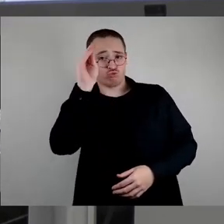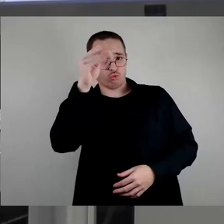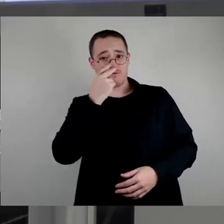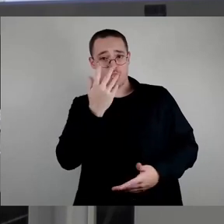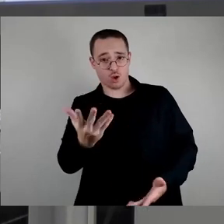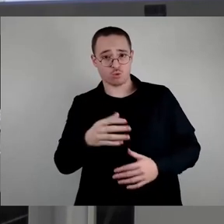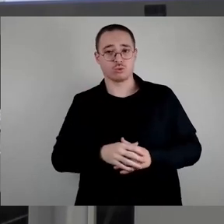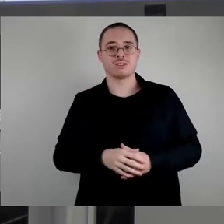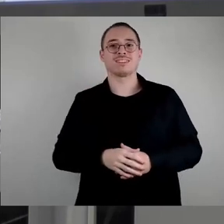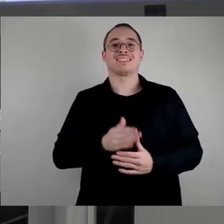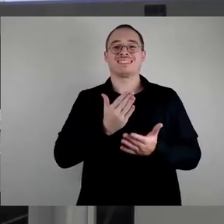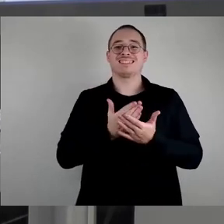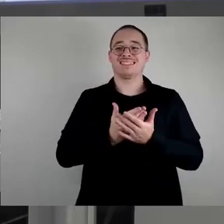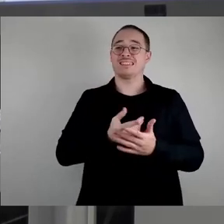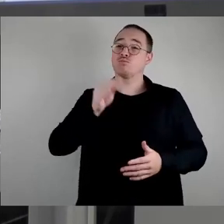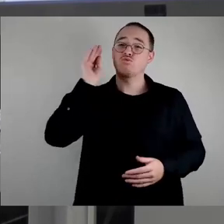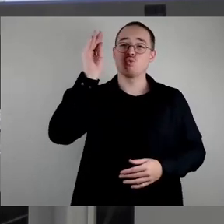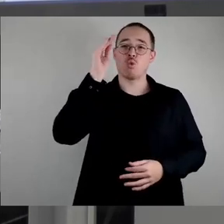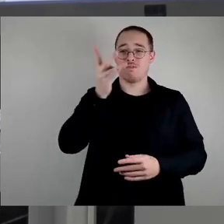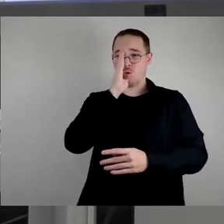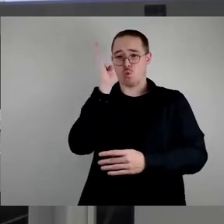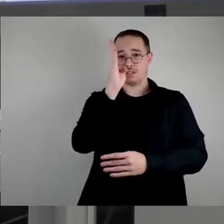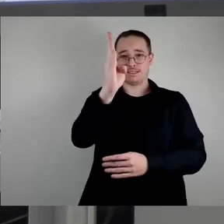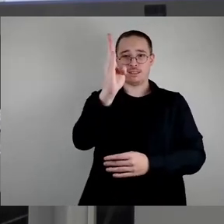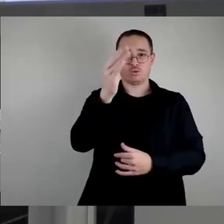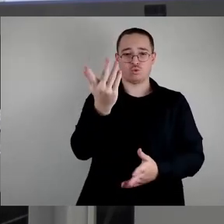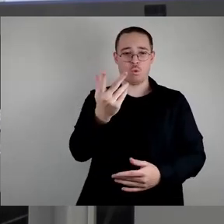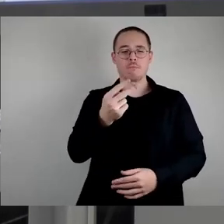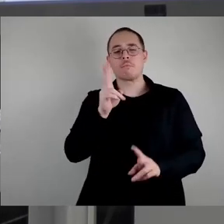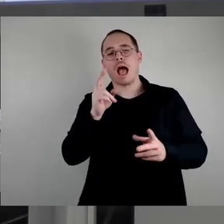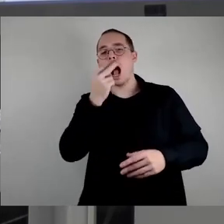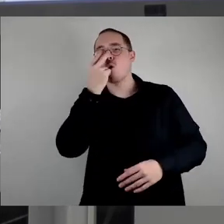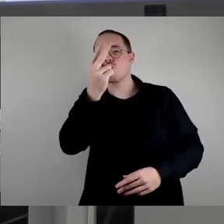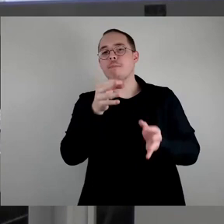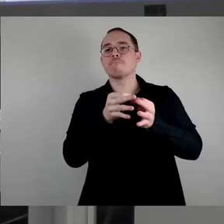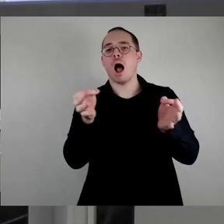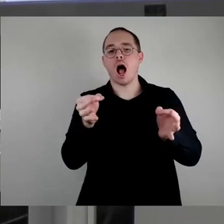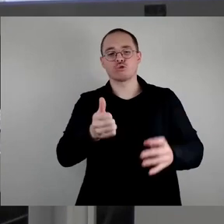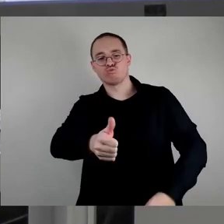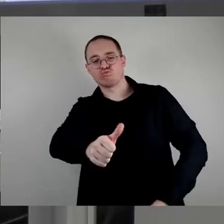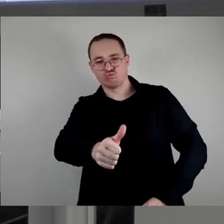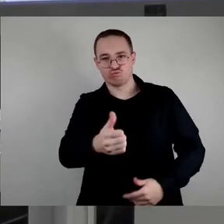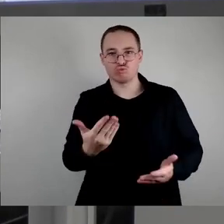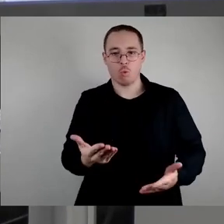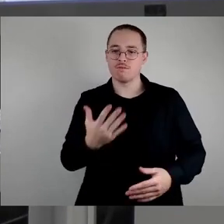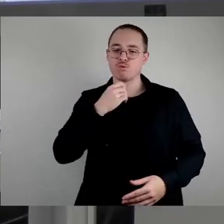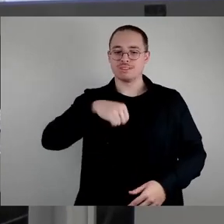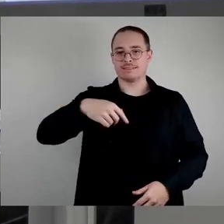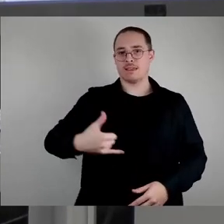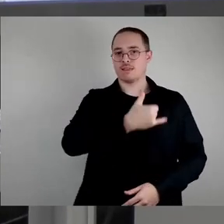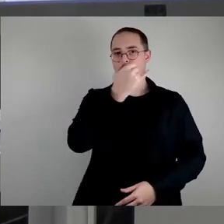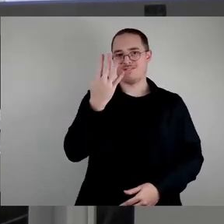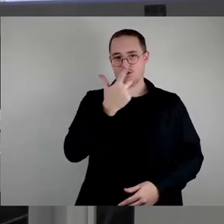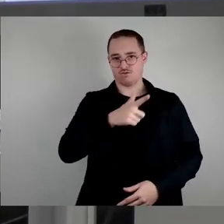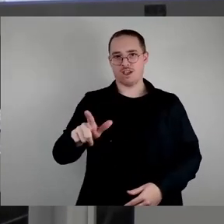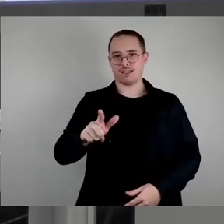fahren, dass es hier mit Augenmaß solide und zurückhaltend in dieses Jahr 2024 geht, ohne